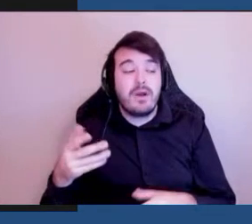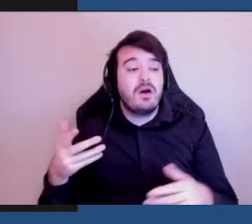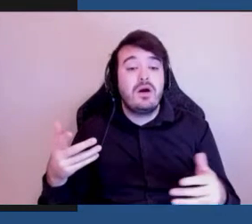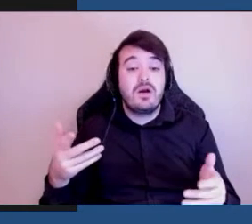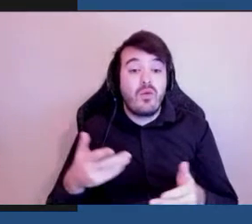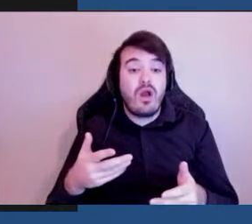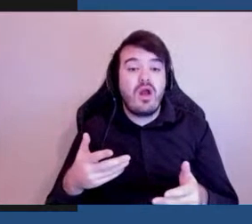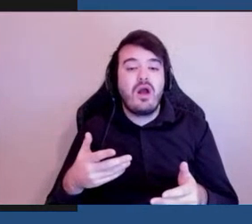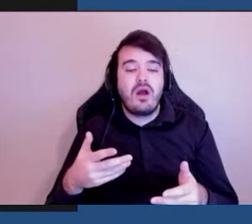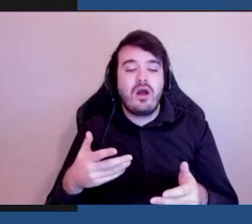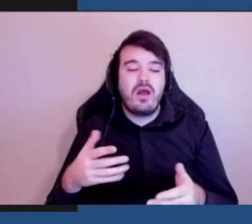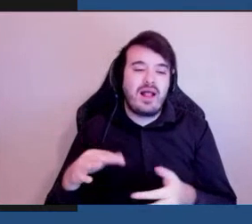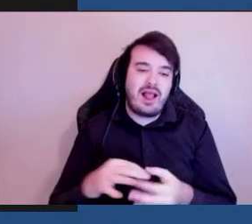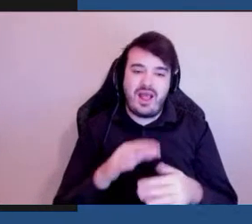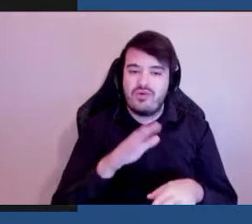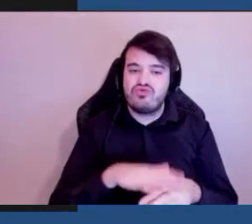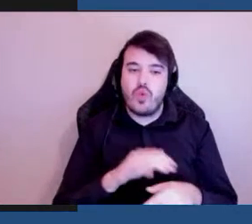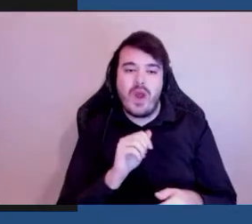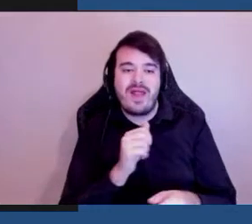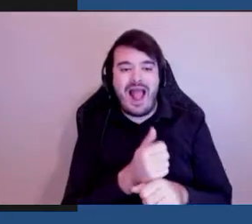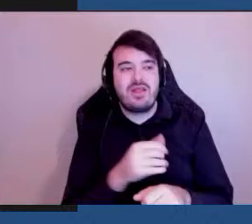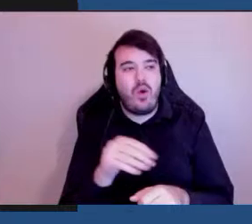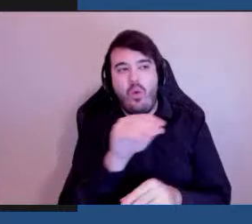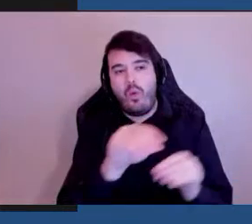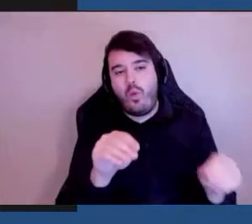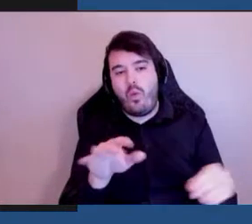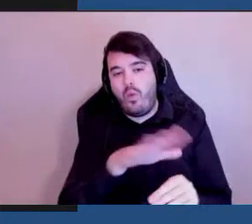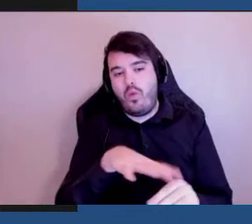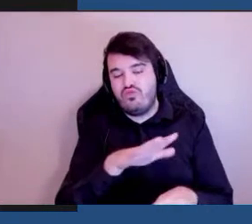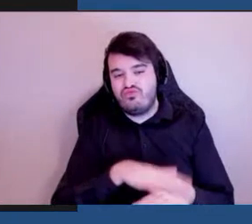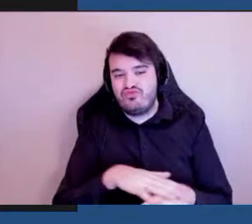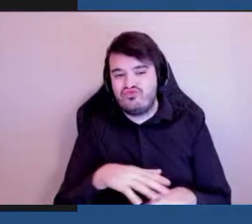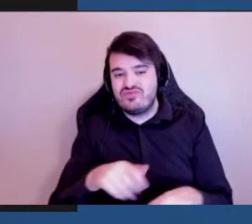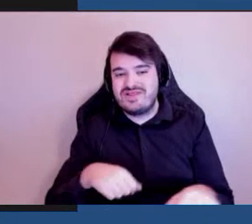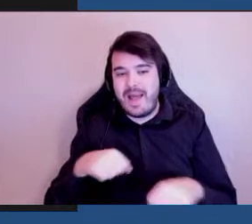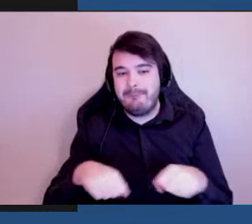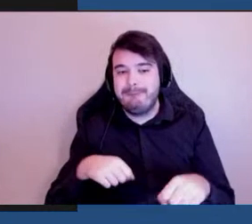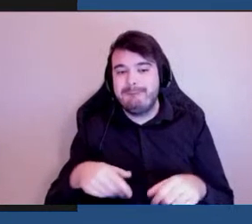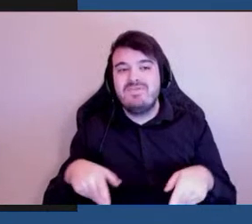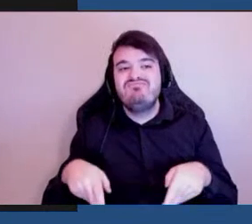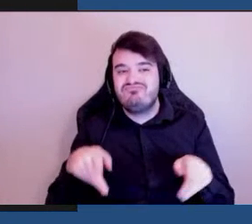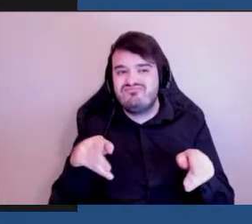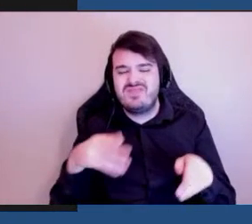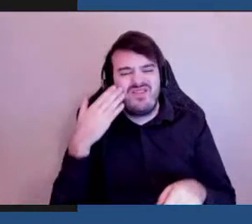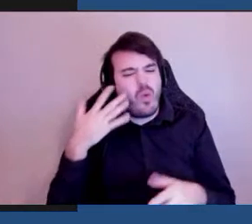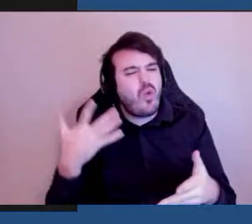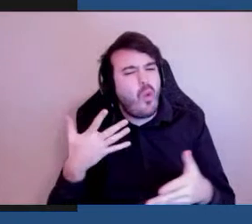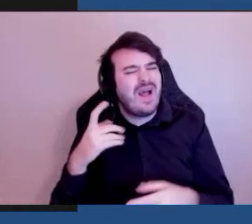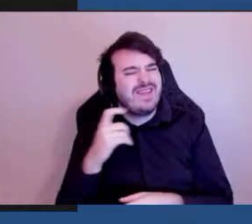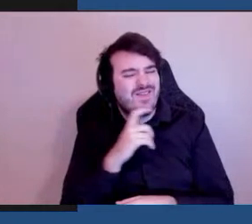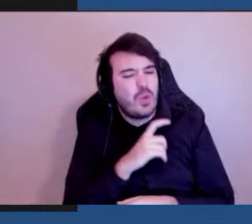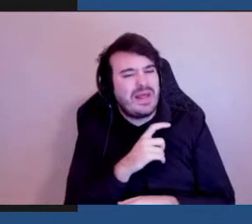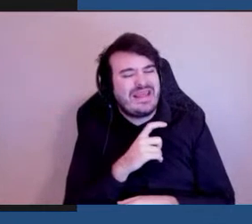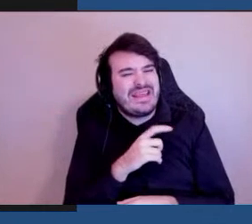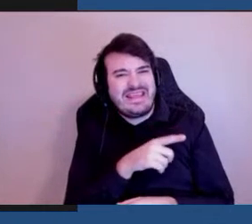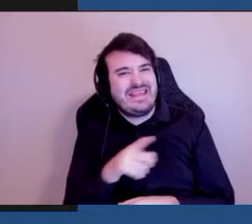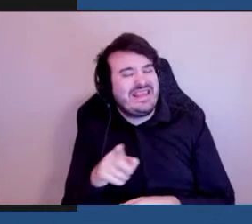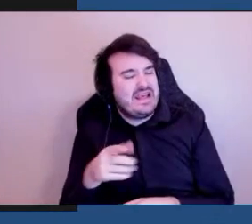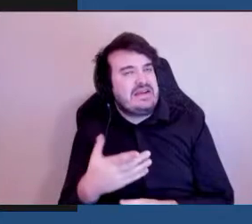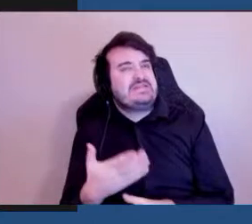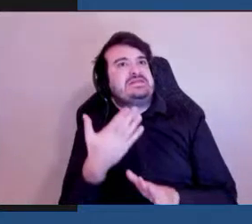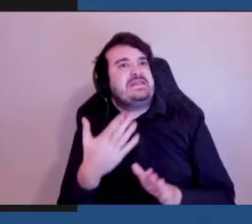relativement aux installations cyclables était de savoir quelles sont les difficultés auxquelles ils sont